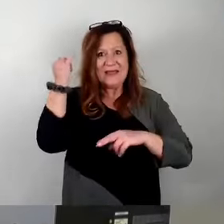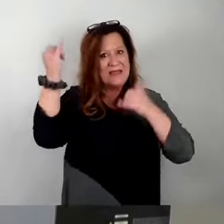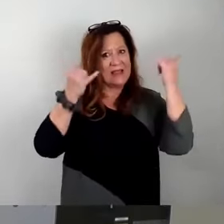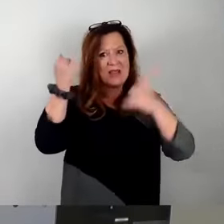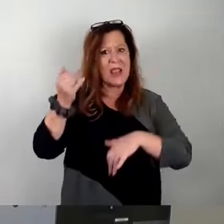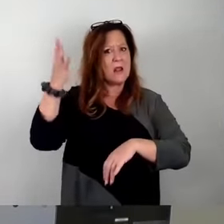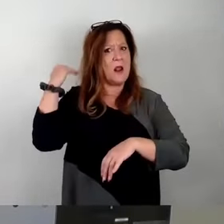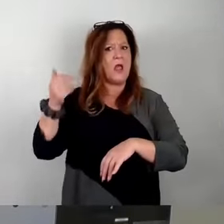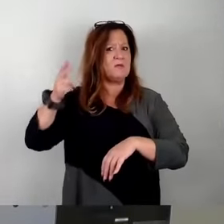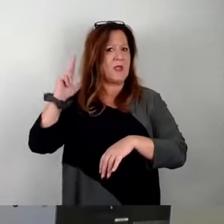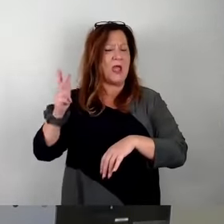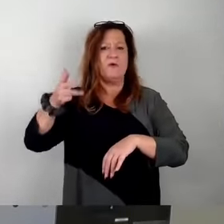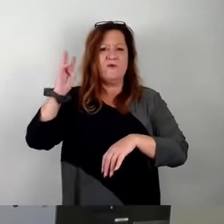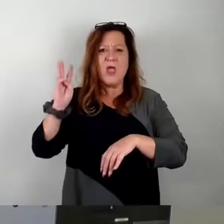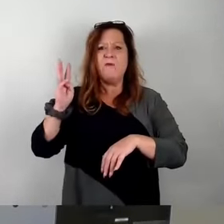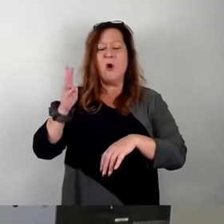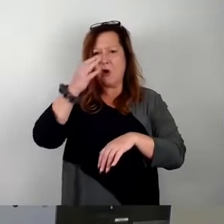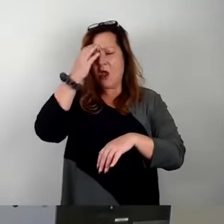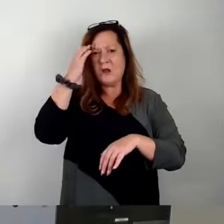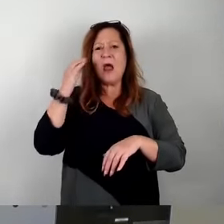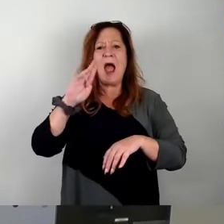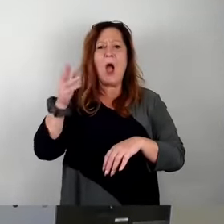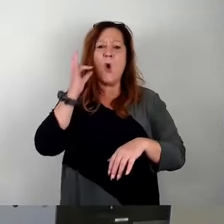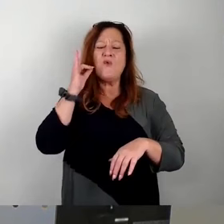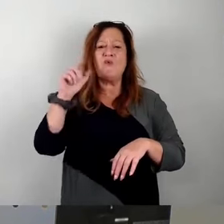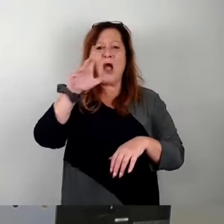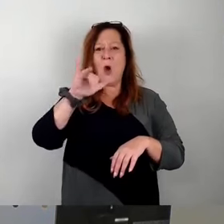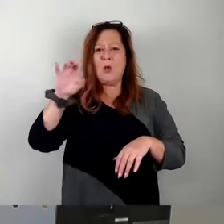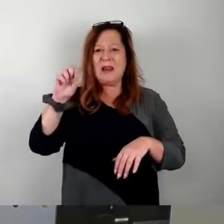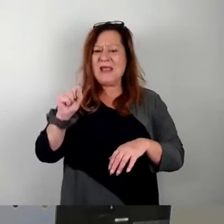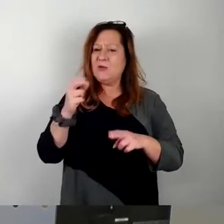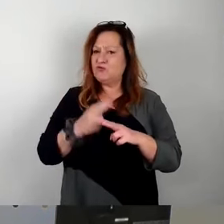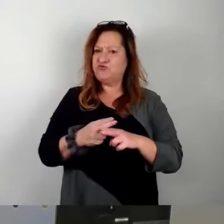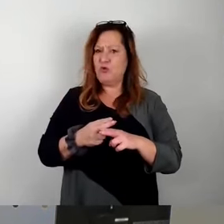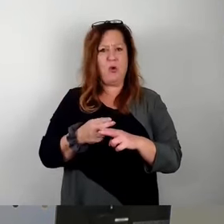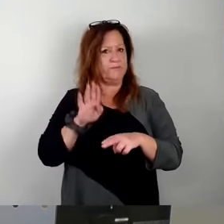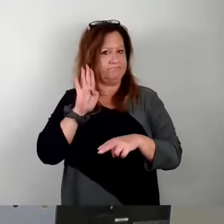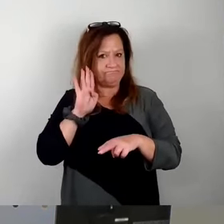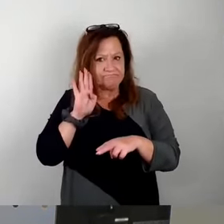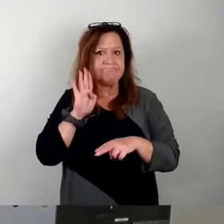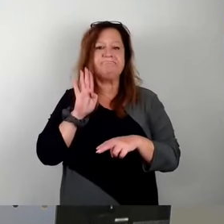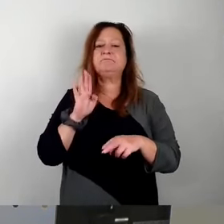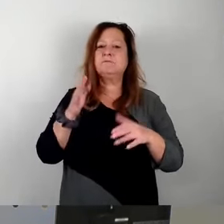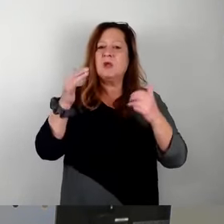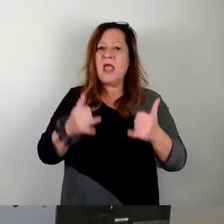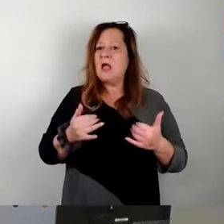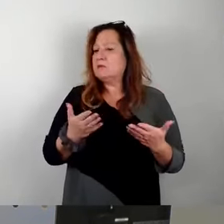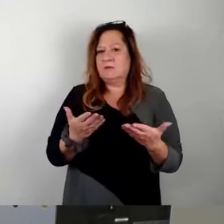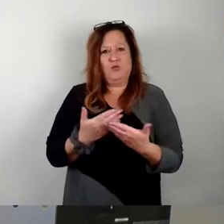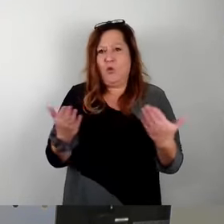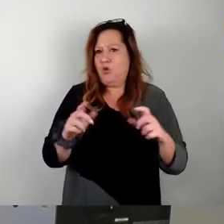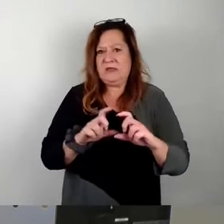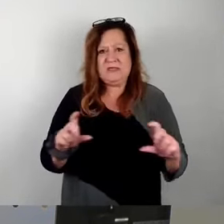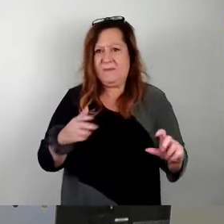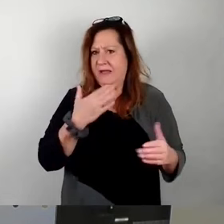noch mit dem Input, den Frau Lies uns geliefert hat. Das haben Sie gerade gehört und ist von daher keine große Sache. Es gibt jetzt also